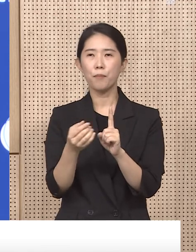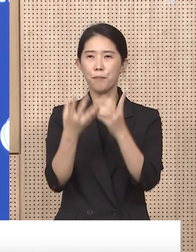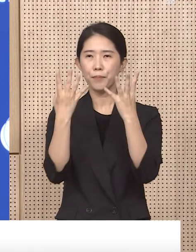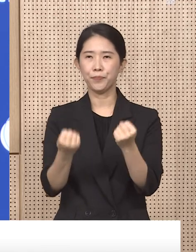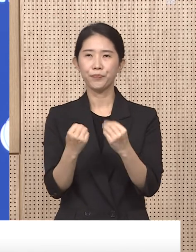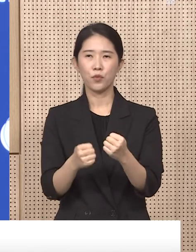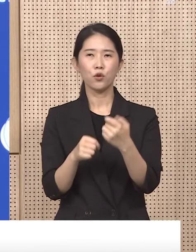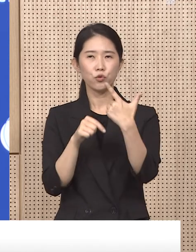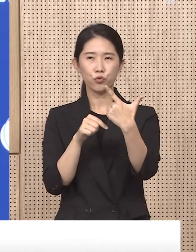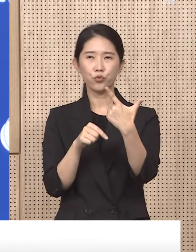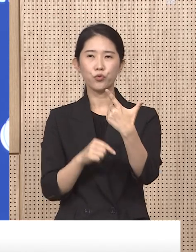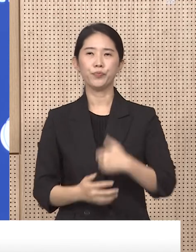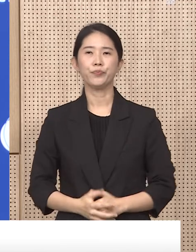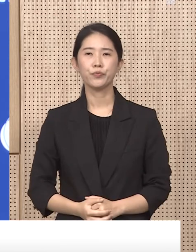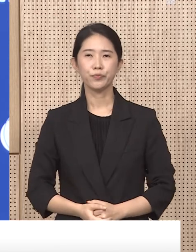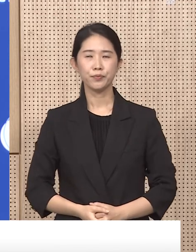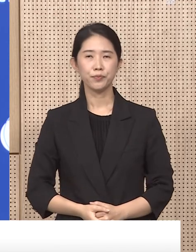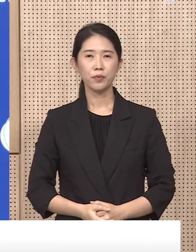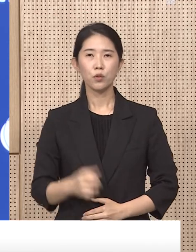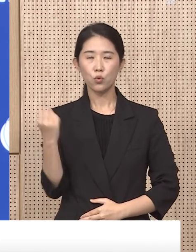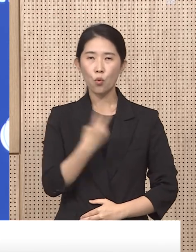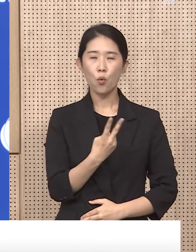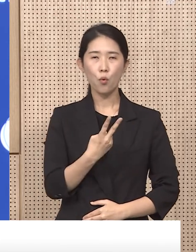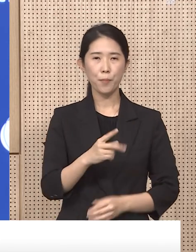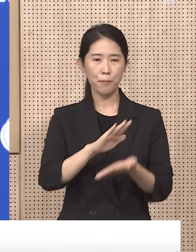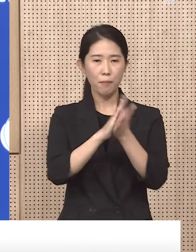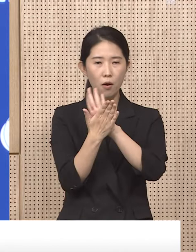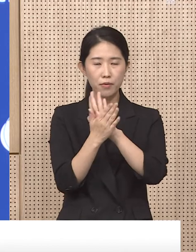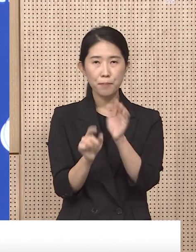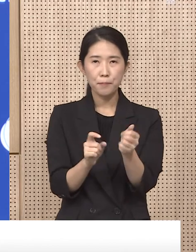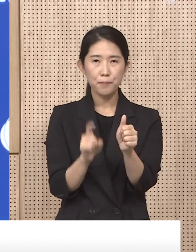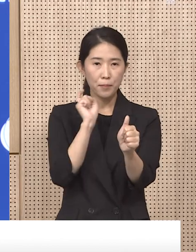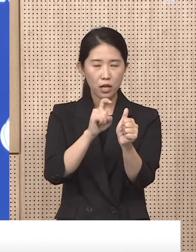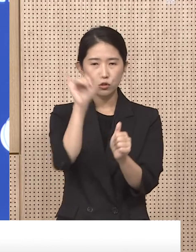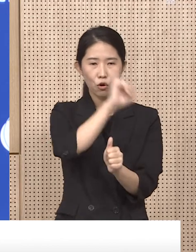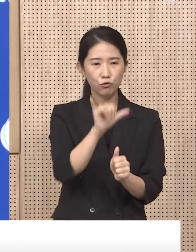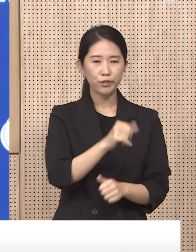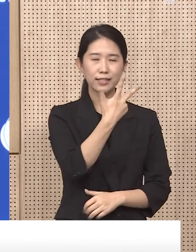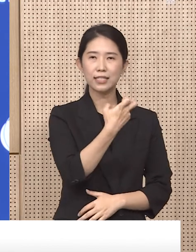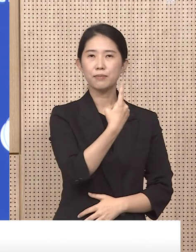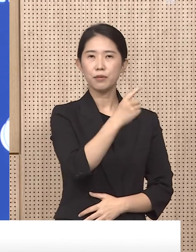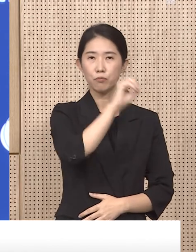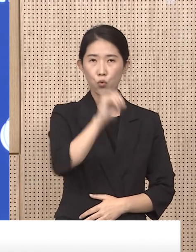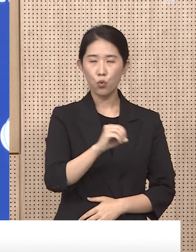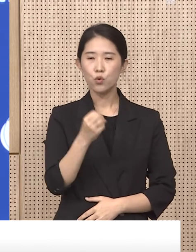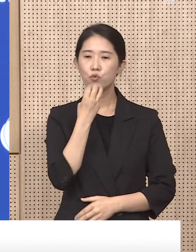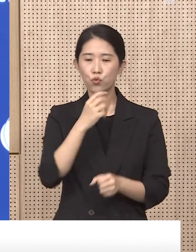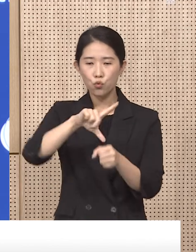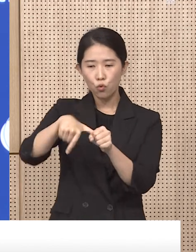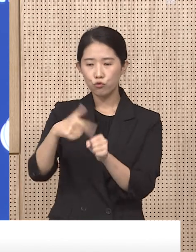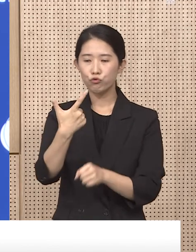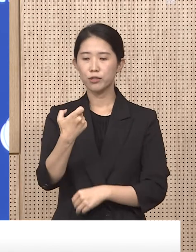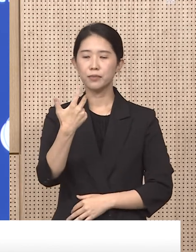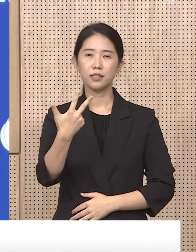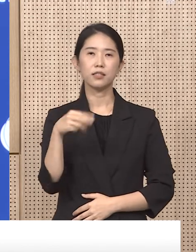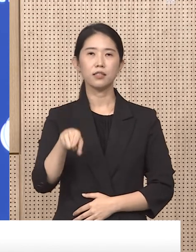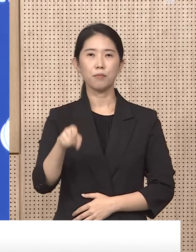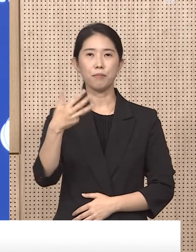오미크론 BA5형 변이 검출률은 전국이 75.2% 수도권은 67.8%입니다.